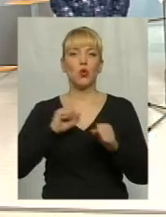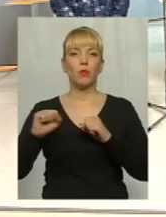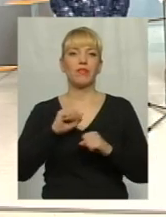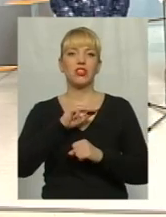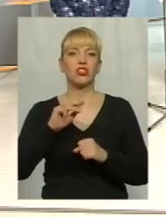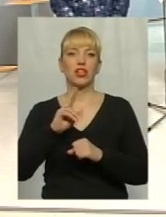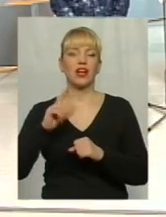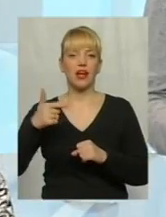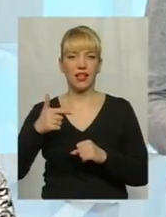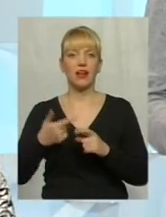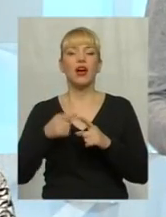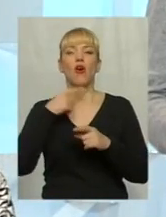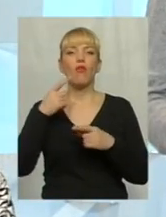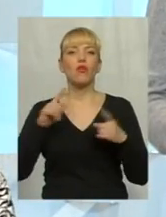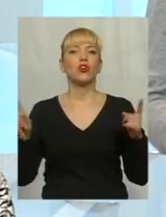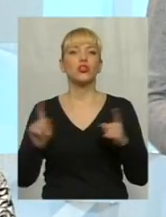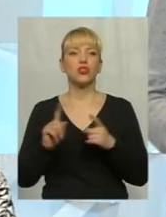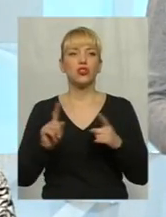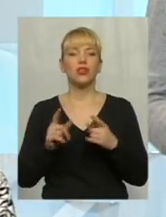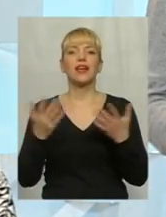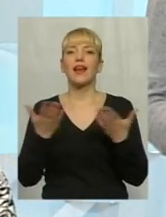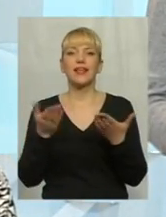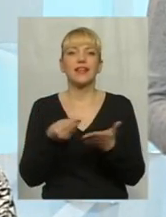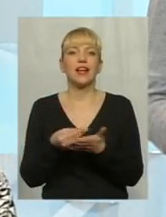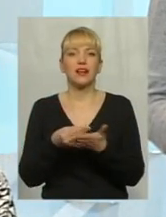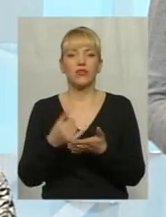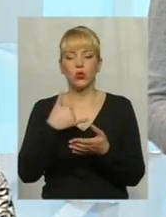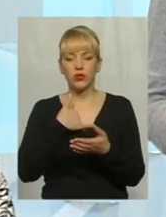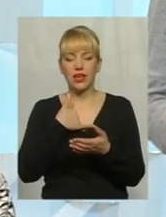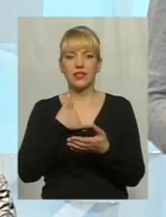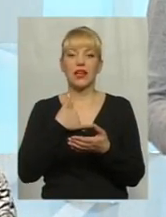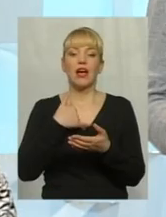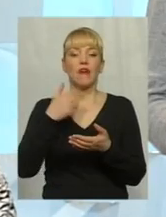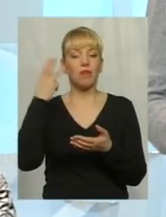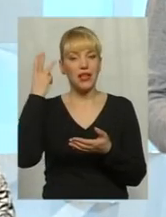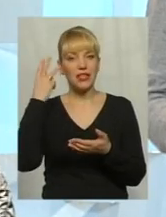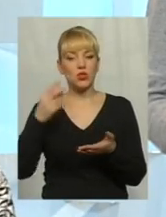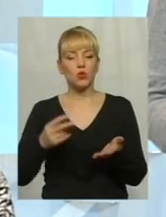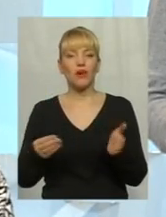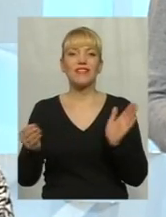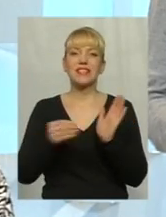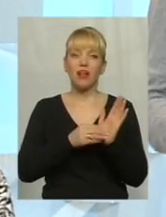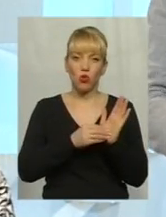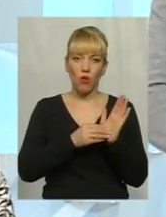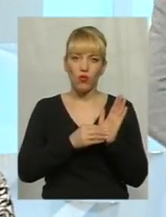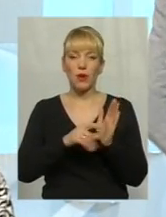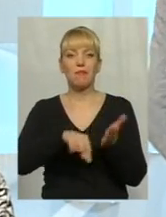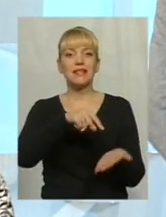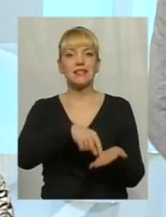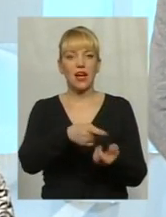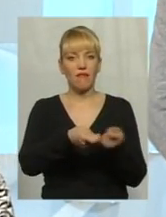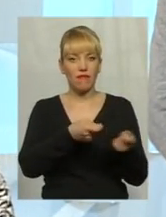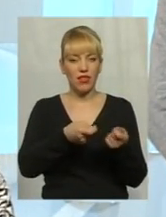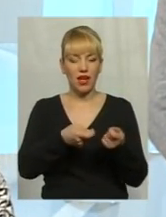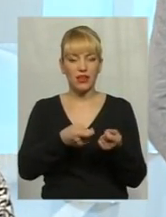говориться про це дуже багато, але все ж таки, які тарифи в Хмельницькому встановлює місцева влада, на які впливає саме ваше управління?